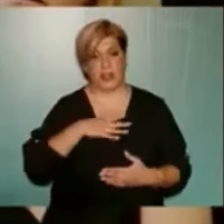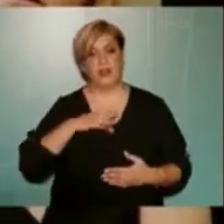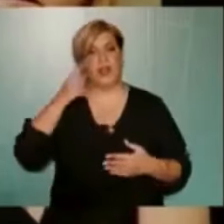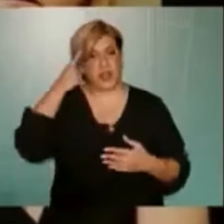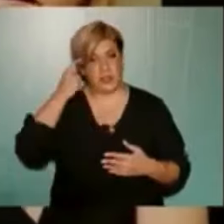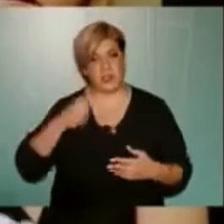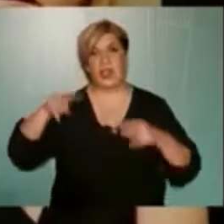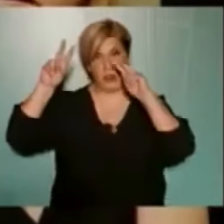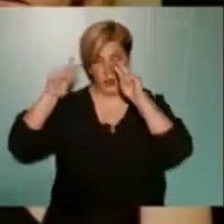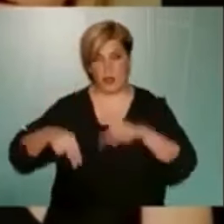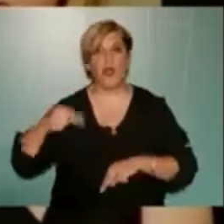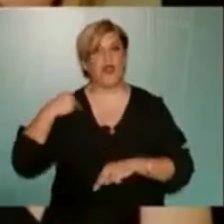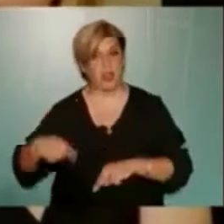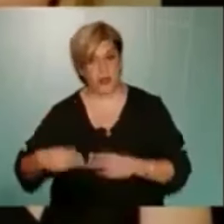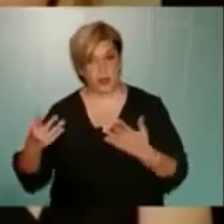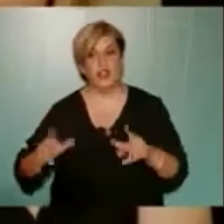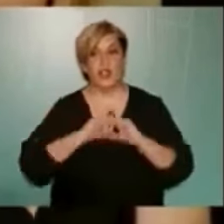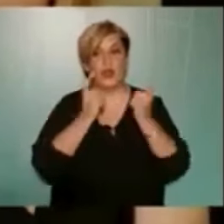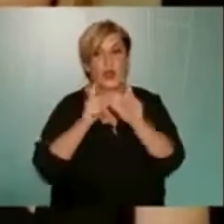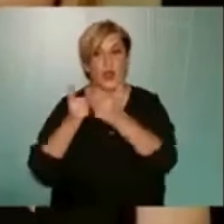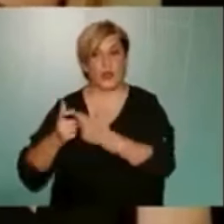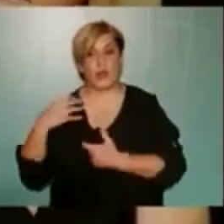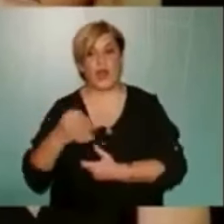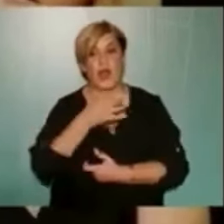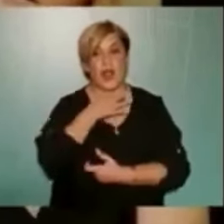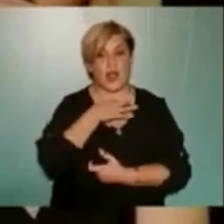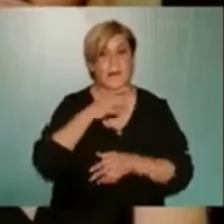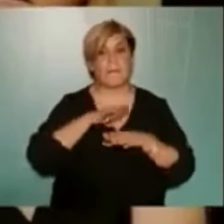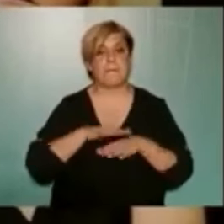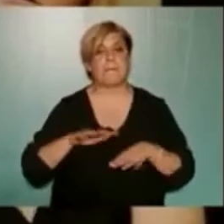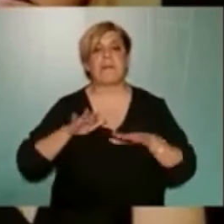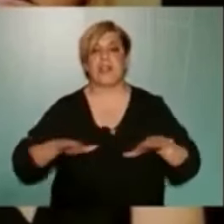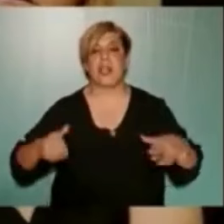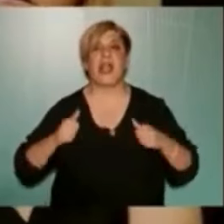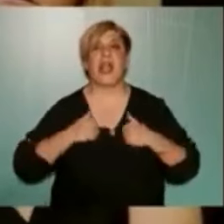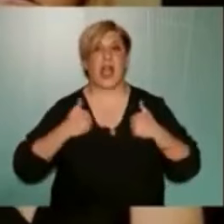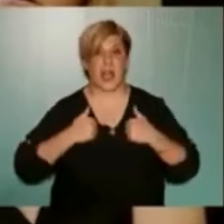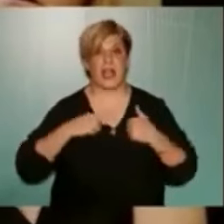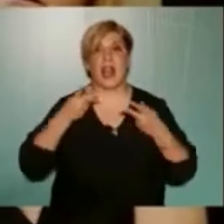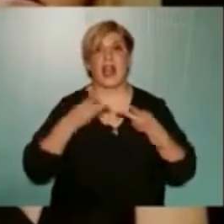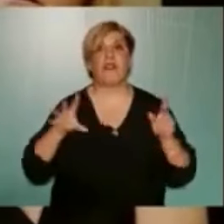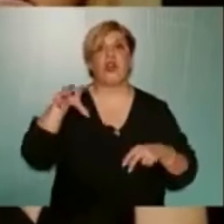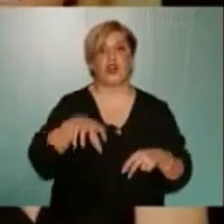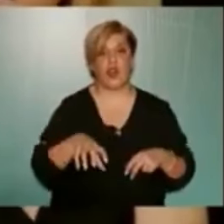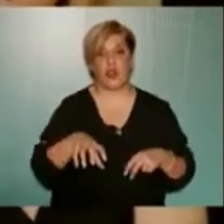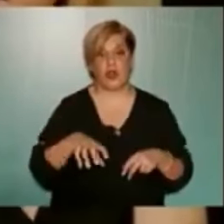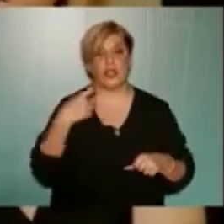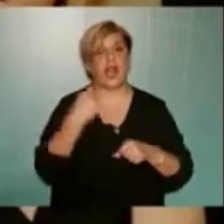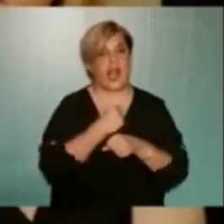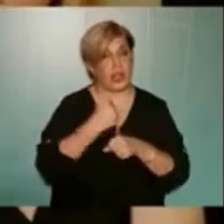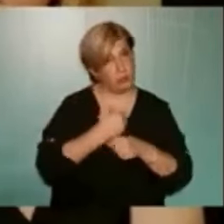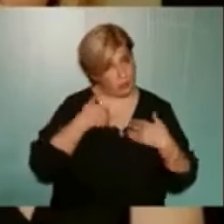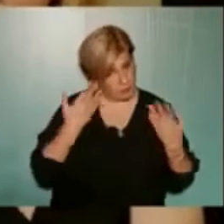γνωρίζει ο Δήμος, η Δημοτική Αρχή ότι οι οικογένειες που έχουν την ανάγκη για παιδική χαρά και ελεύθερο χώρο είναι